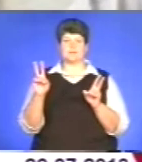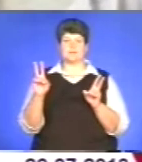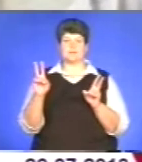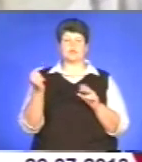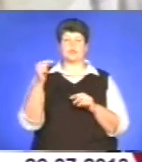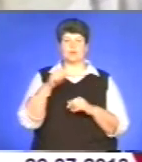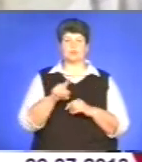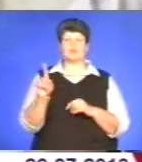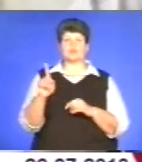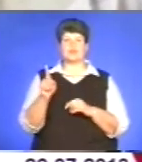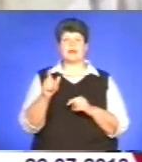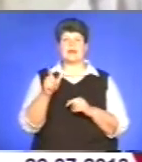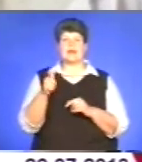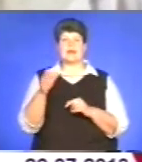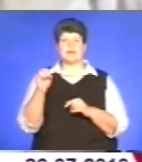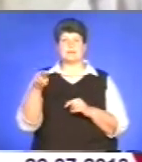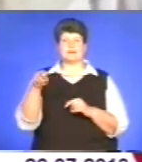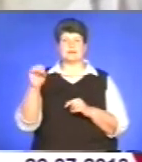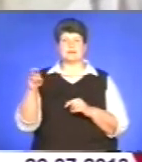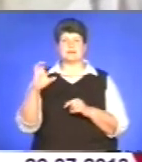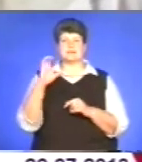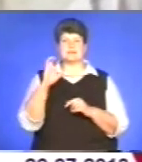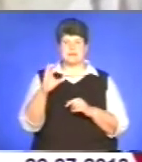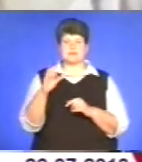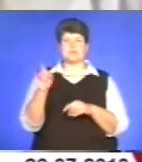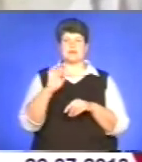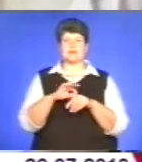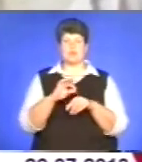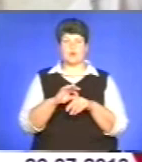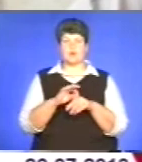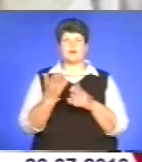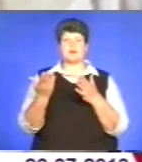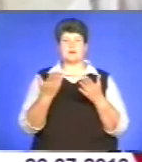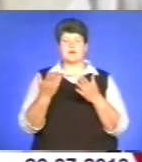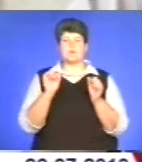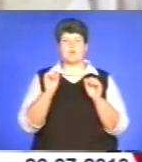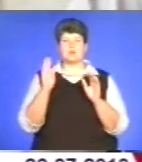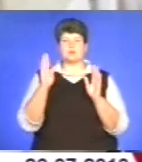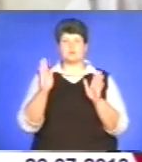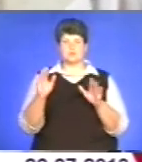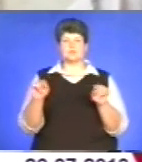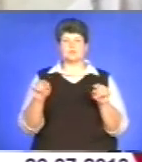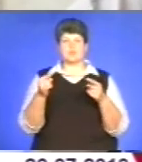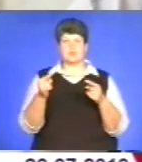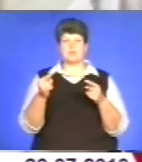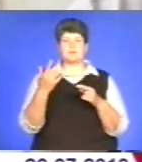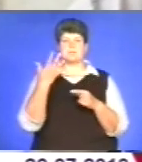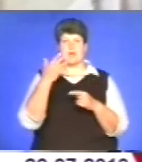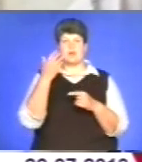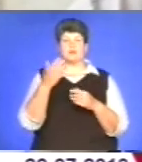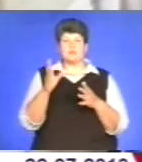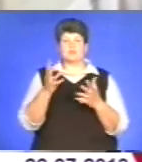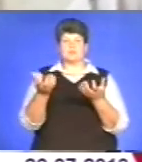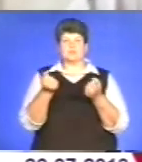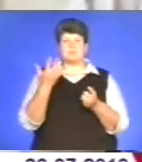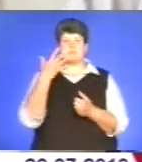гепатит С – така хвороба, котра, розумієте, може бути набута і 5 років назад, і 10 років